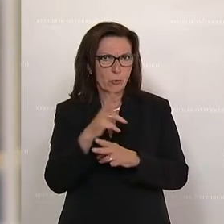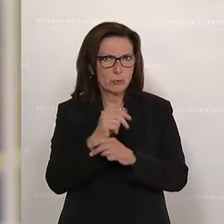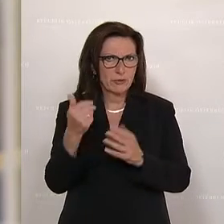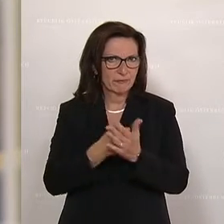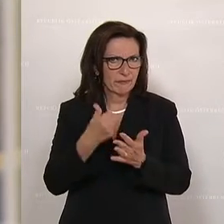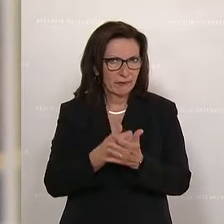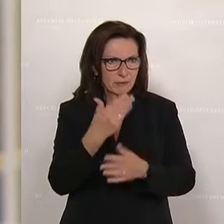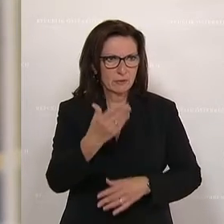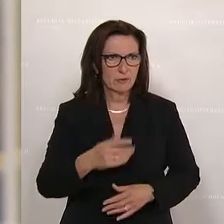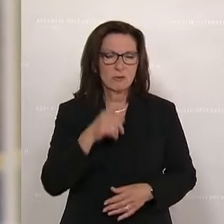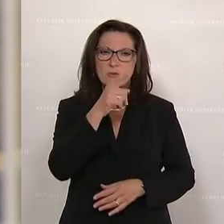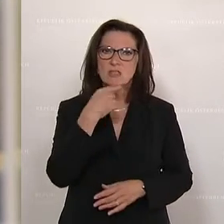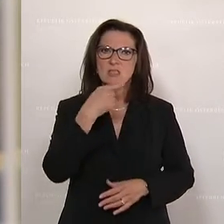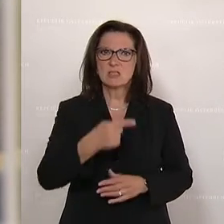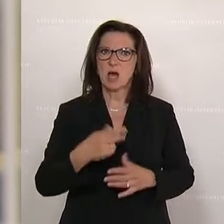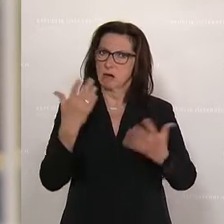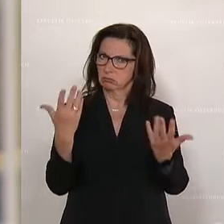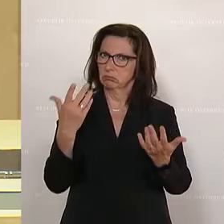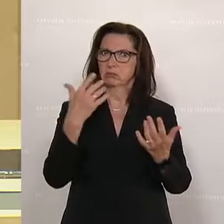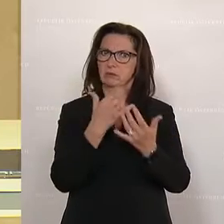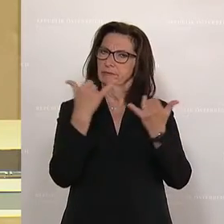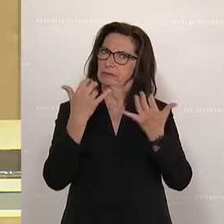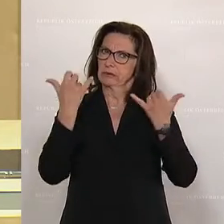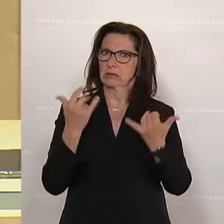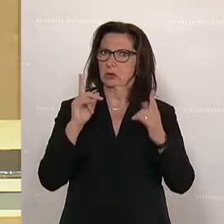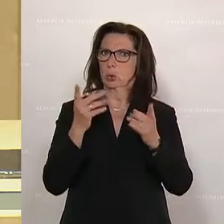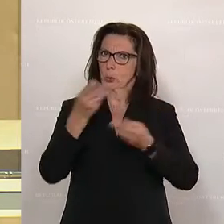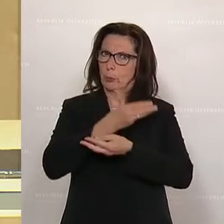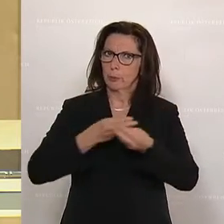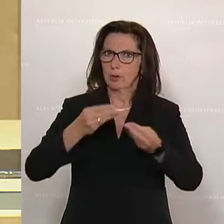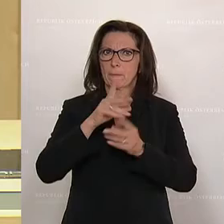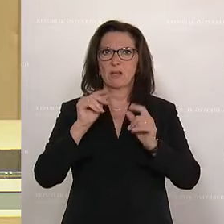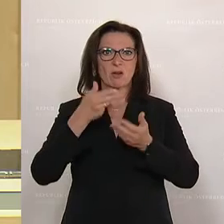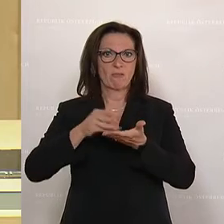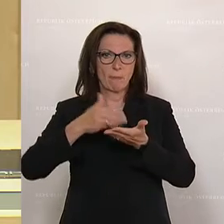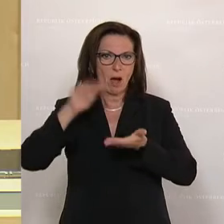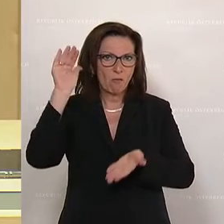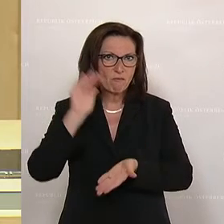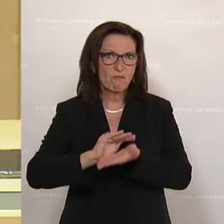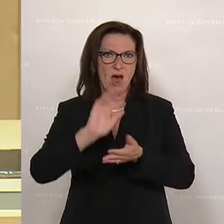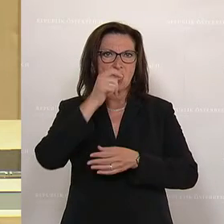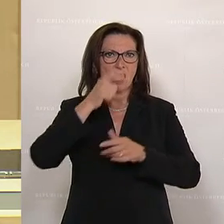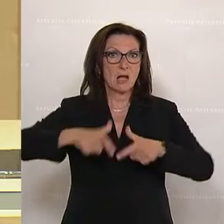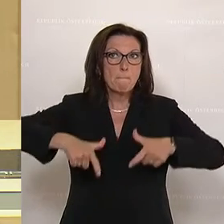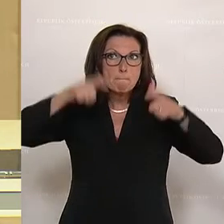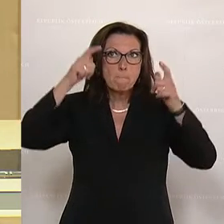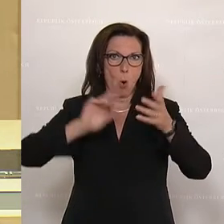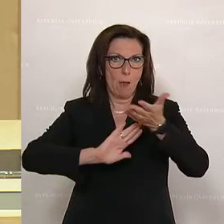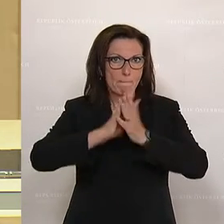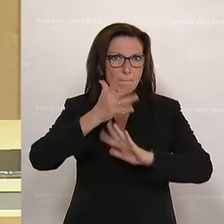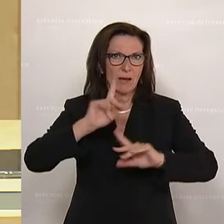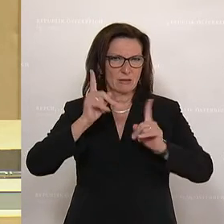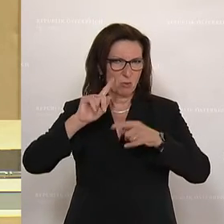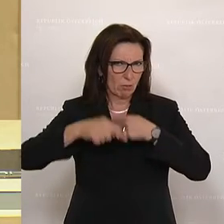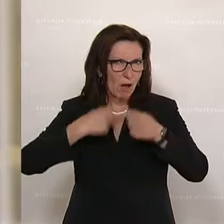haben, wo Sie betonen, wie man jetzt damit umgeht. Man müsse den Verbrauch senken, Gaspoiler und Brenner ersetzen und so weiter und so fort. Eine